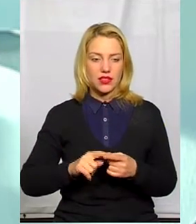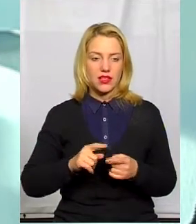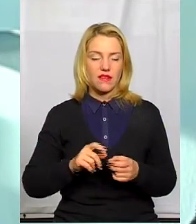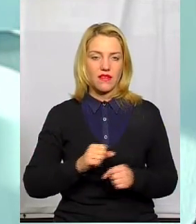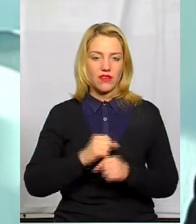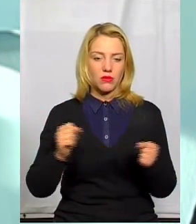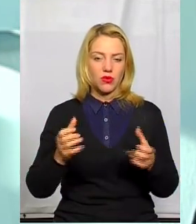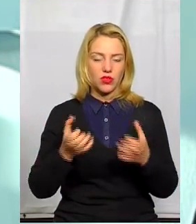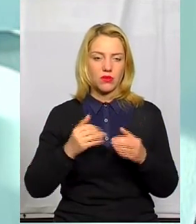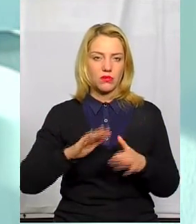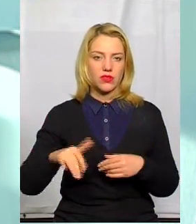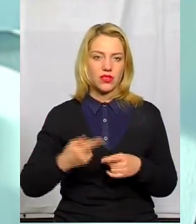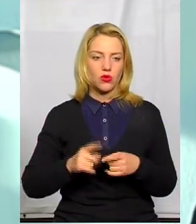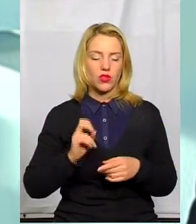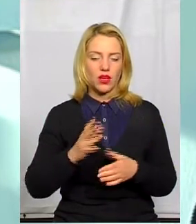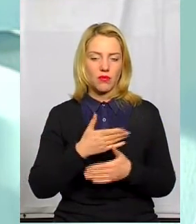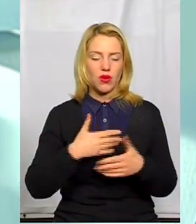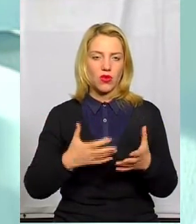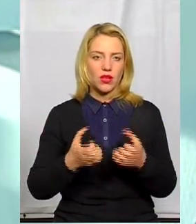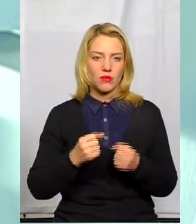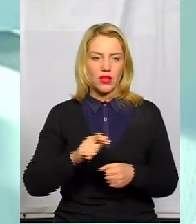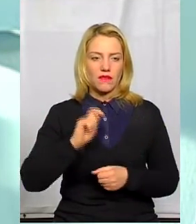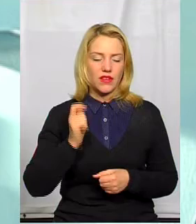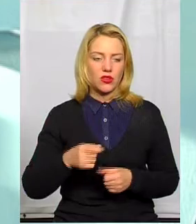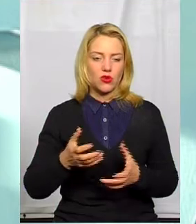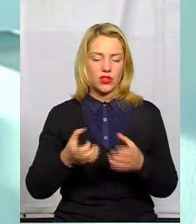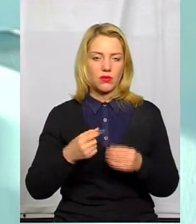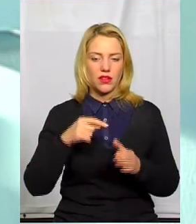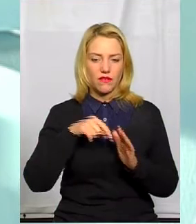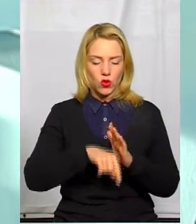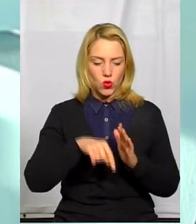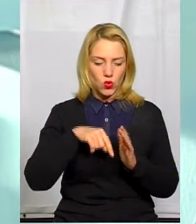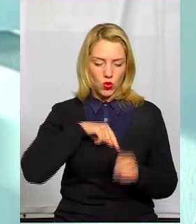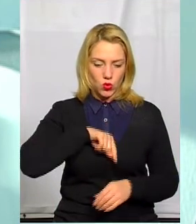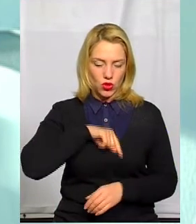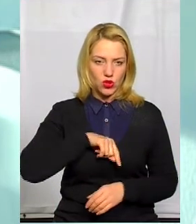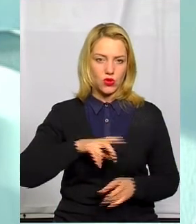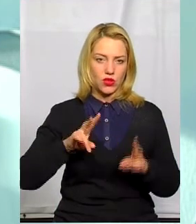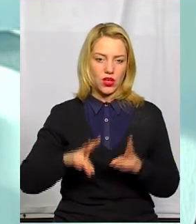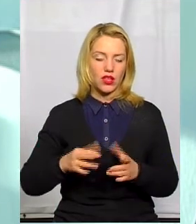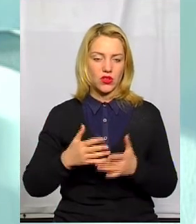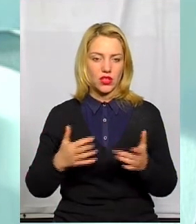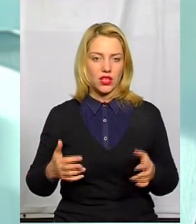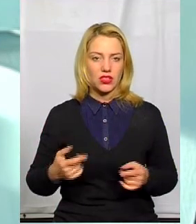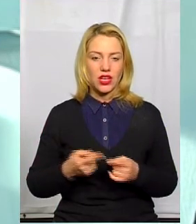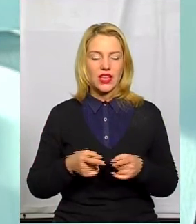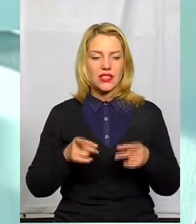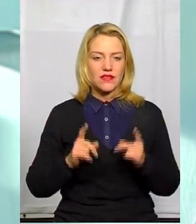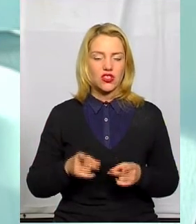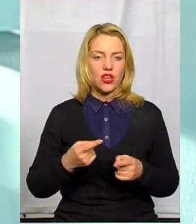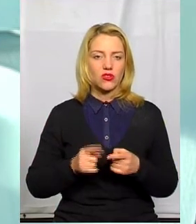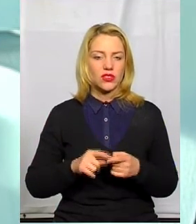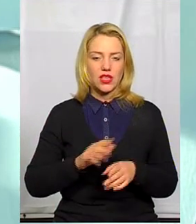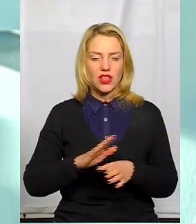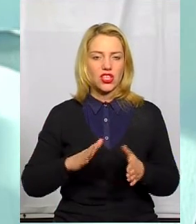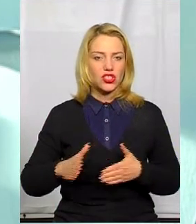отримали після того, як ми отримали війну, як ми отримали внутрішню трагедію і так далі. От, звичайно, це не шлях